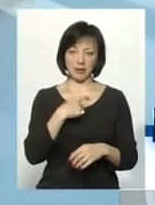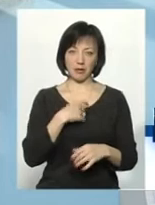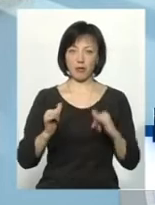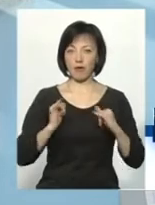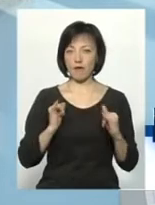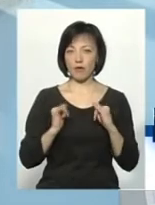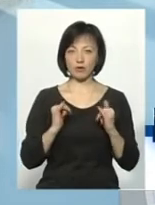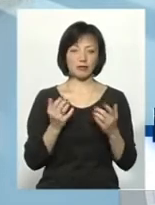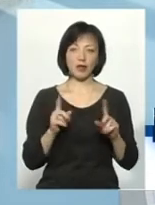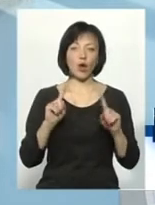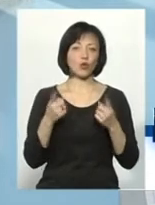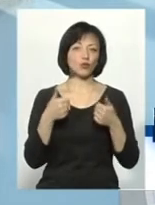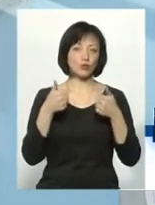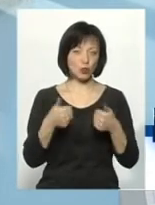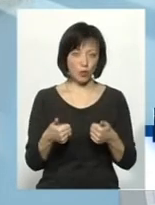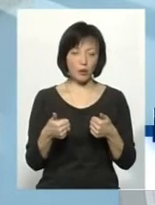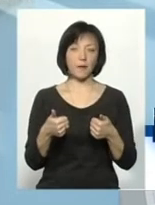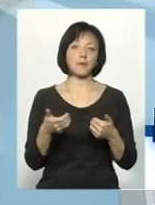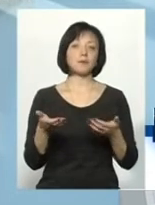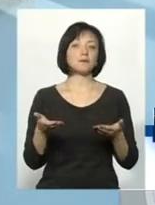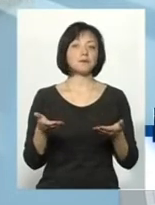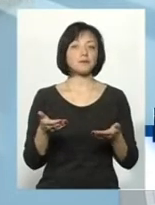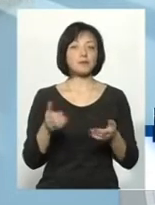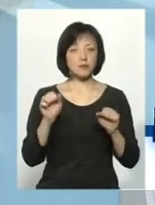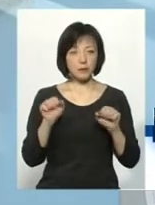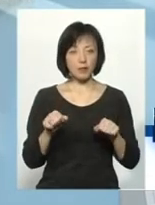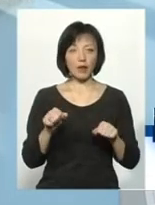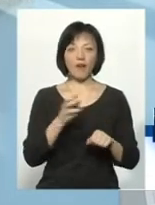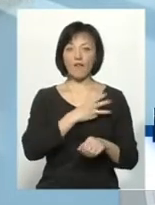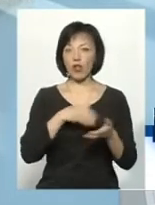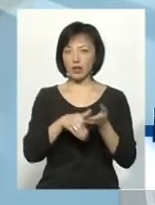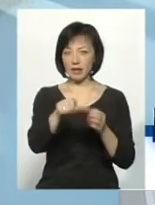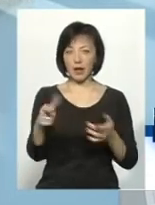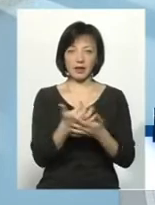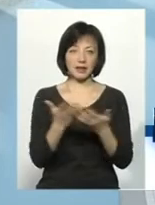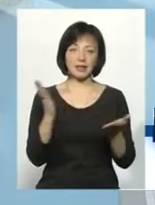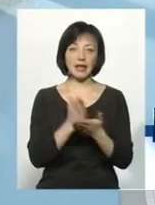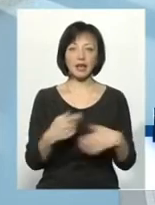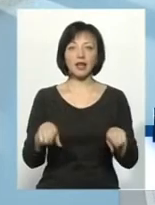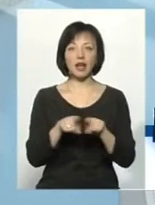не зовсім, скажімо так, підходящим, тому що волонтери бувають різні. Є навіть такі, що, знаєте, як